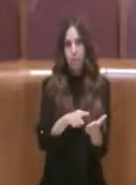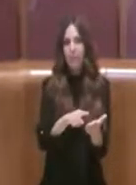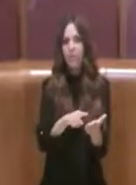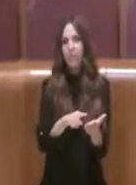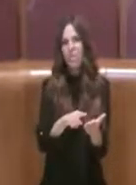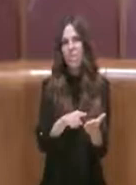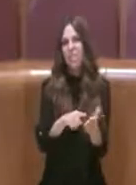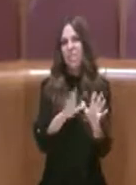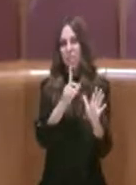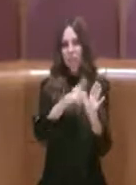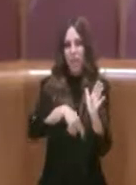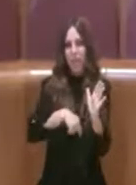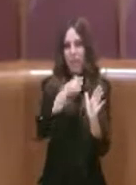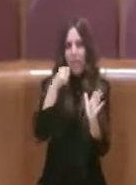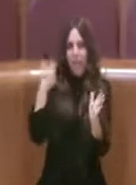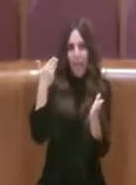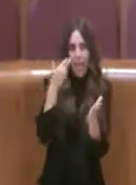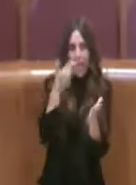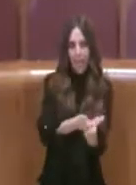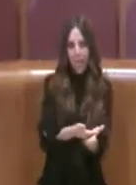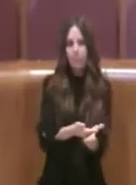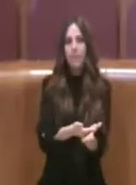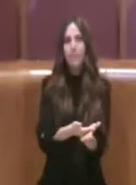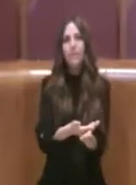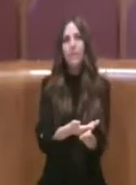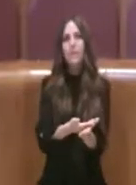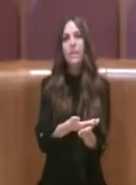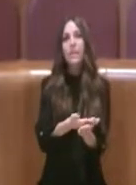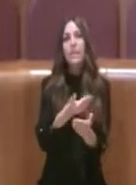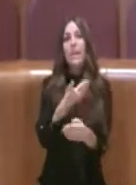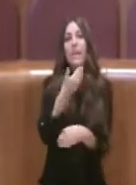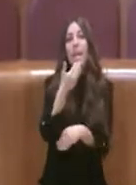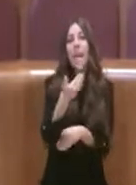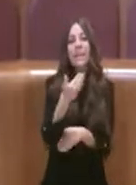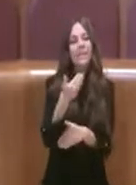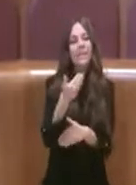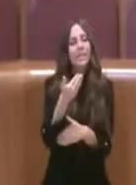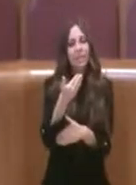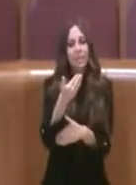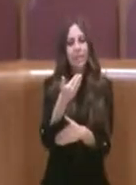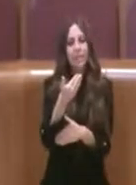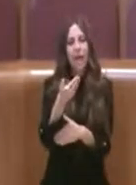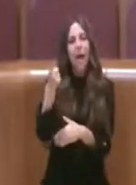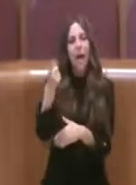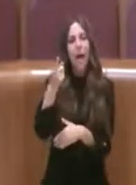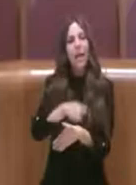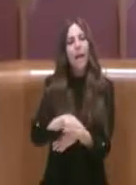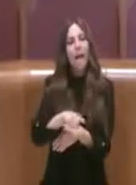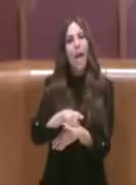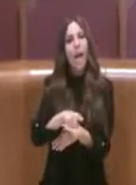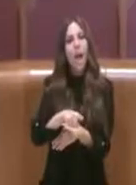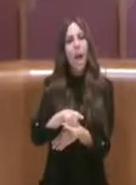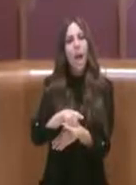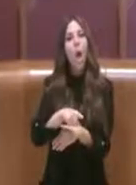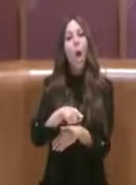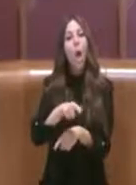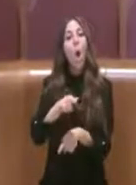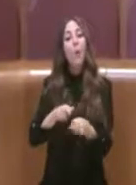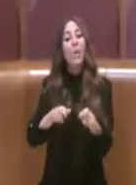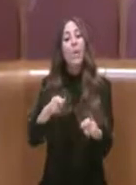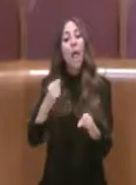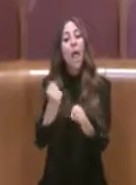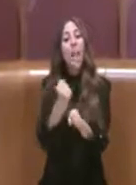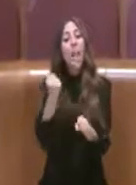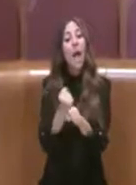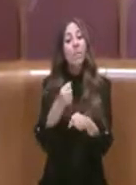di dieci mesi. Insieme a questi ringraziamenti mi ripeto e sono doverosi anche i ringraziamenti rivolti ai funzionari del segretariato che ci hanno